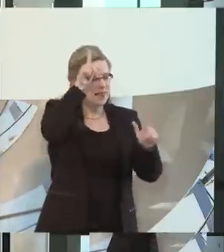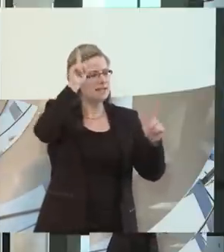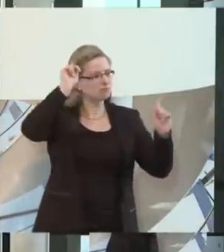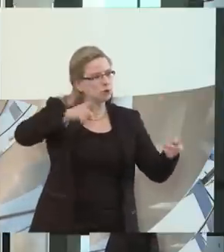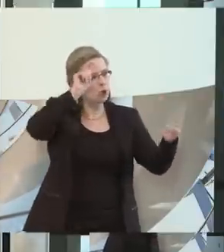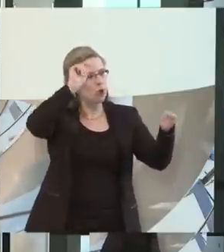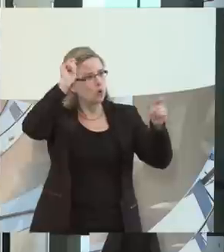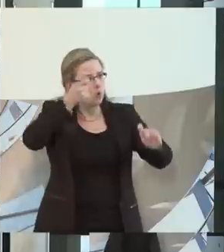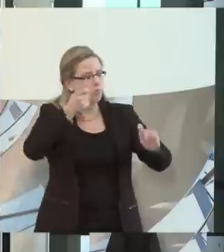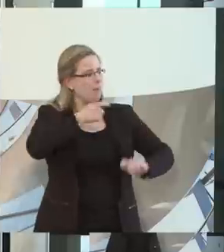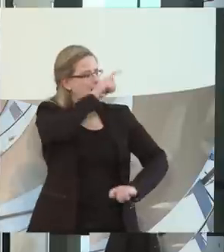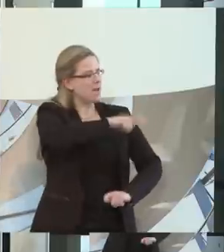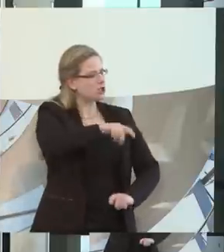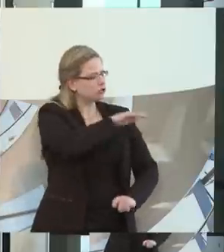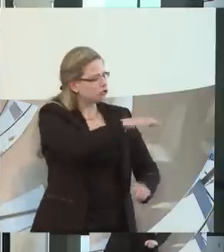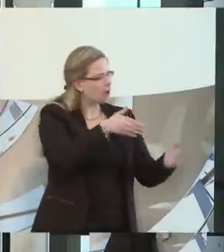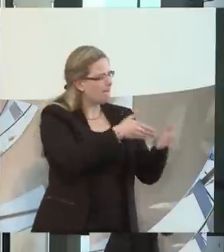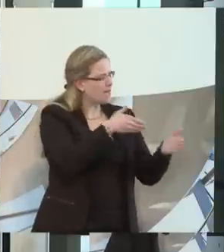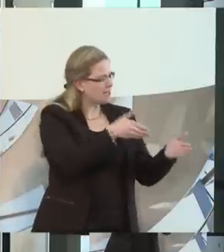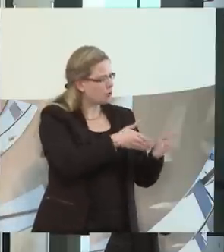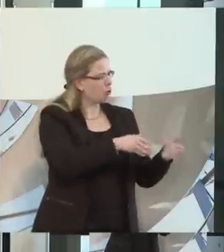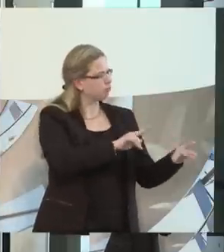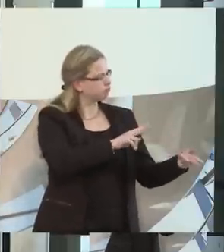gehandicat leben. Mehr nicht, mehr nicht weniger.